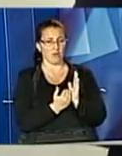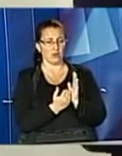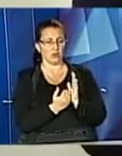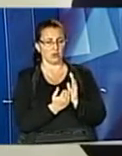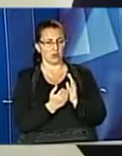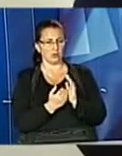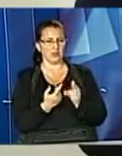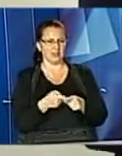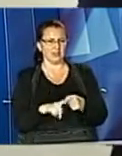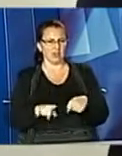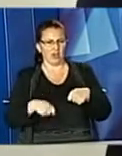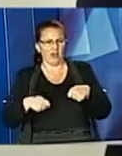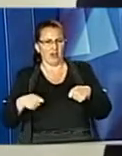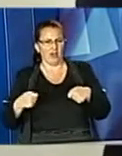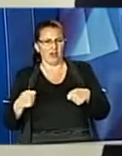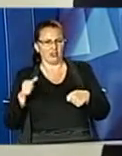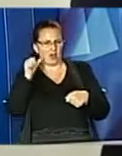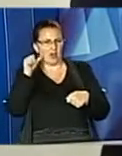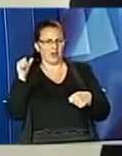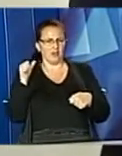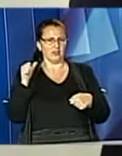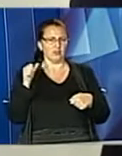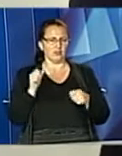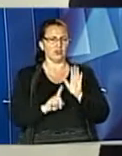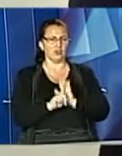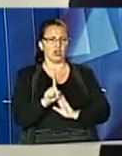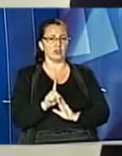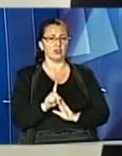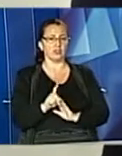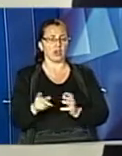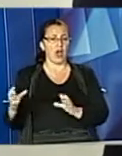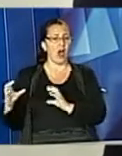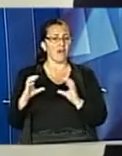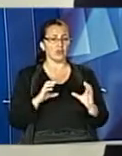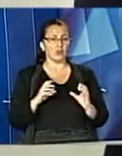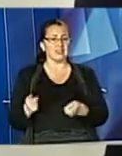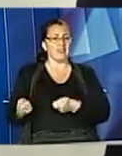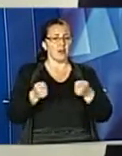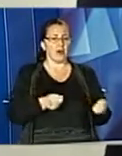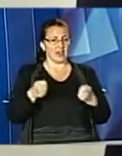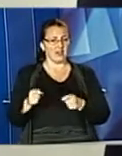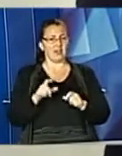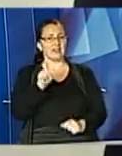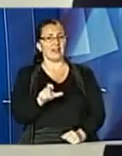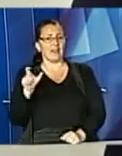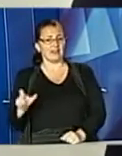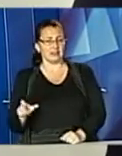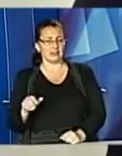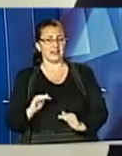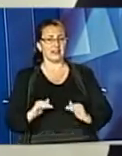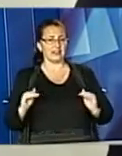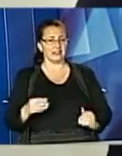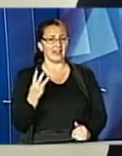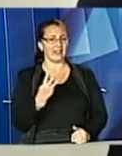епопея тягнеться з минулого року, 42 автобуси для перевезення школярів, три автобуси,